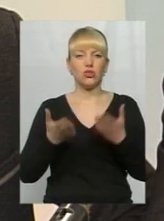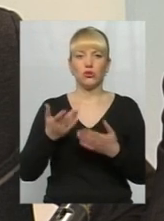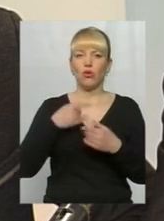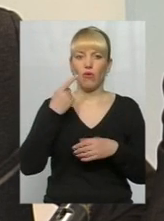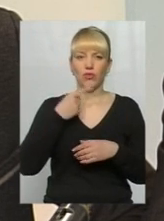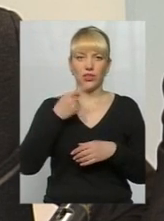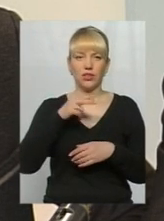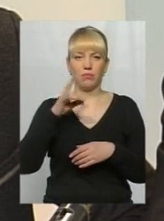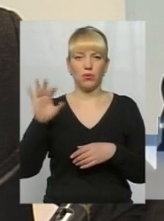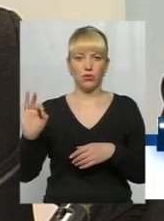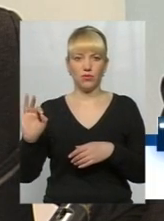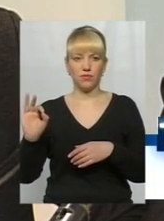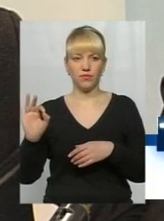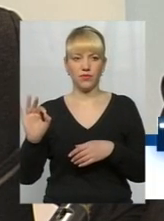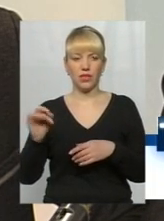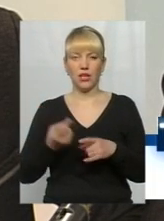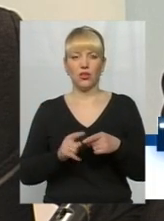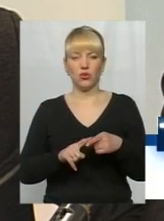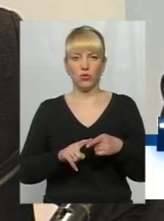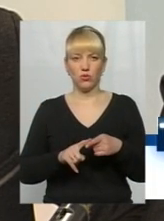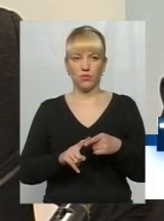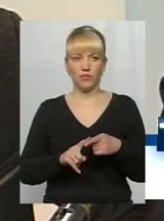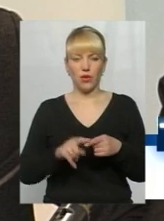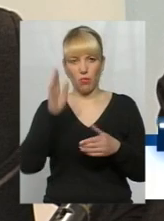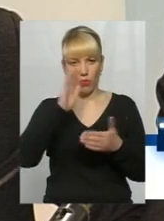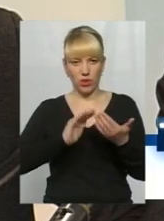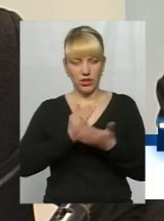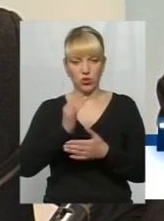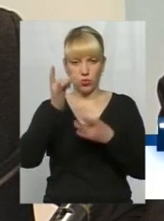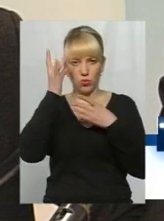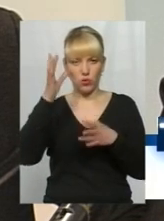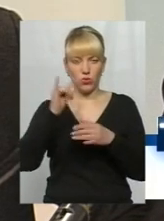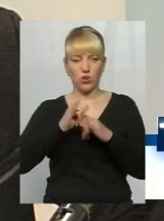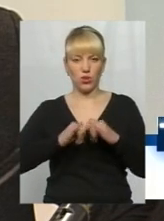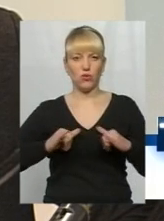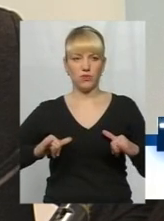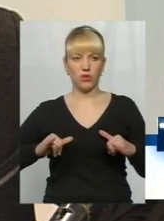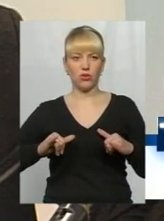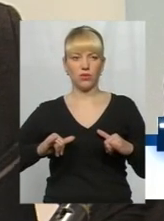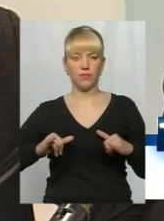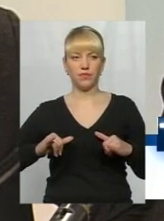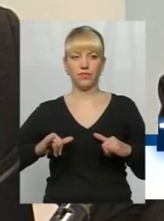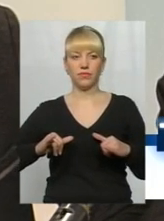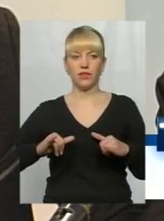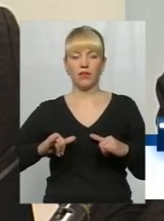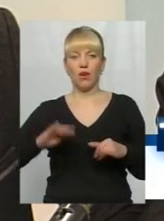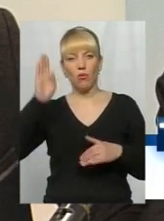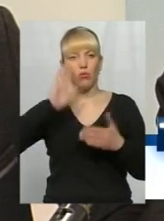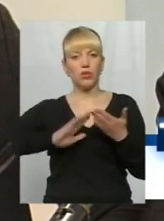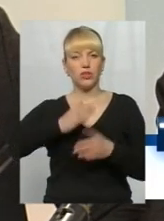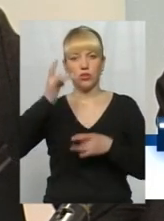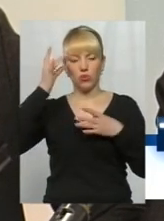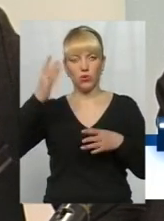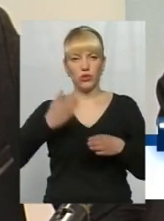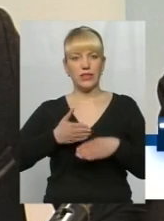ту саму політичну культуру, то розвитку політичної культури